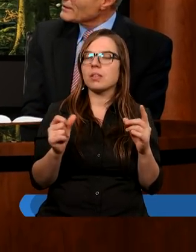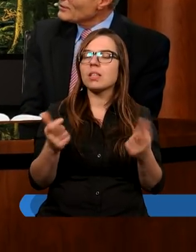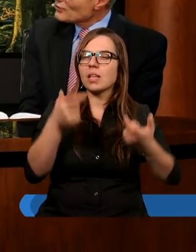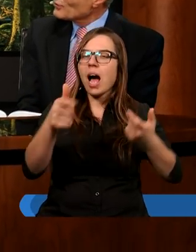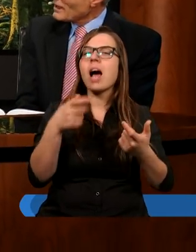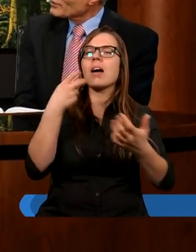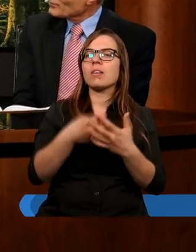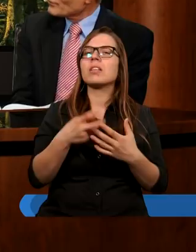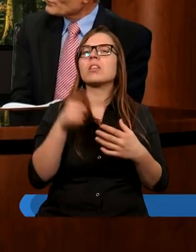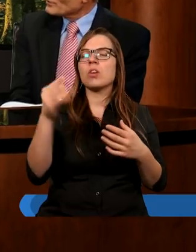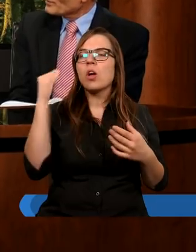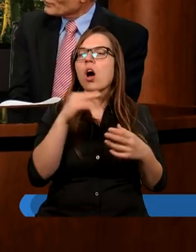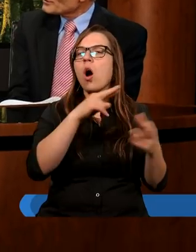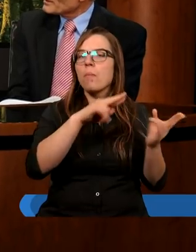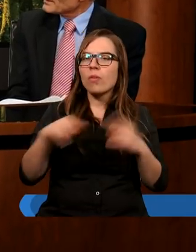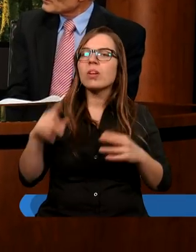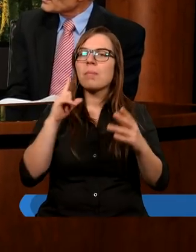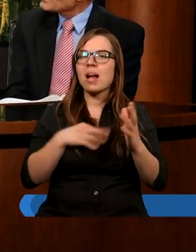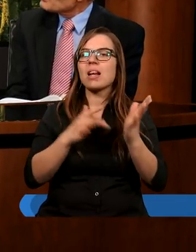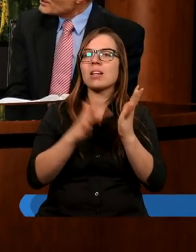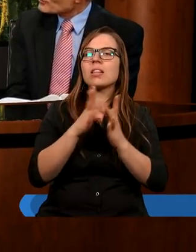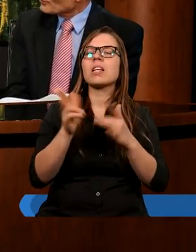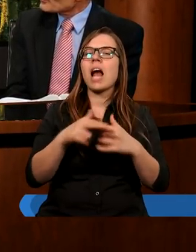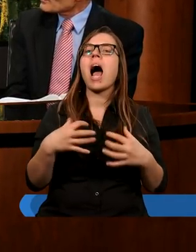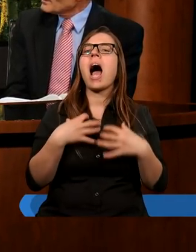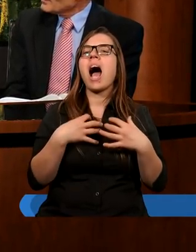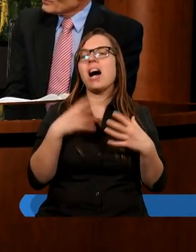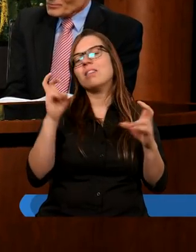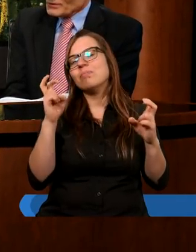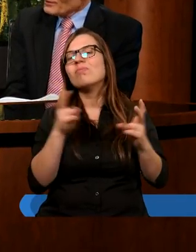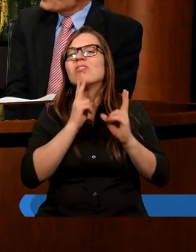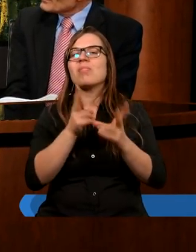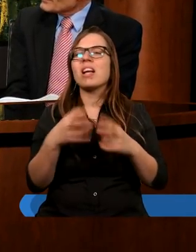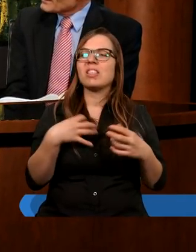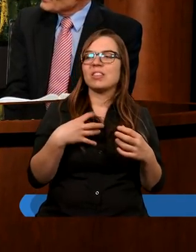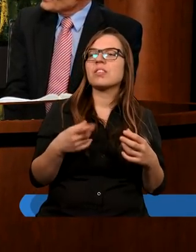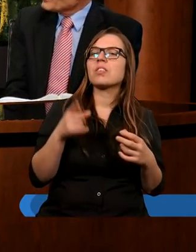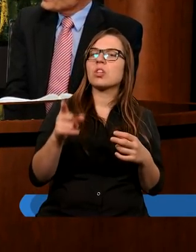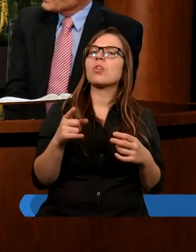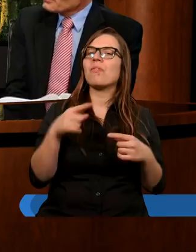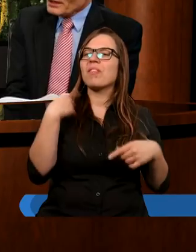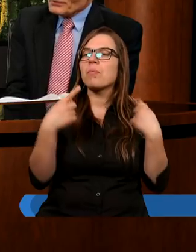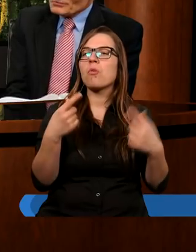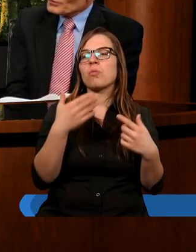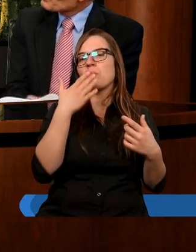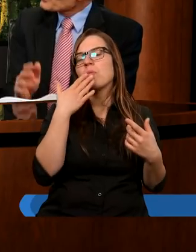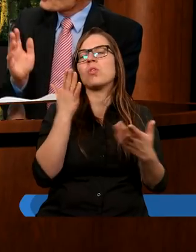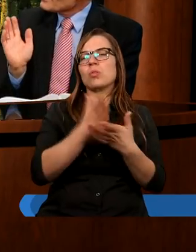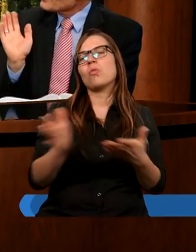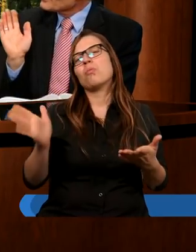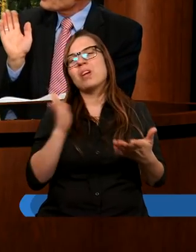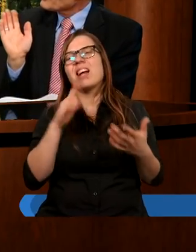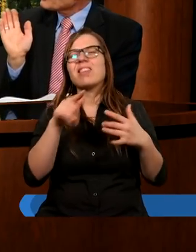ewangeliczną naukę o powrocie Pana Jezusa na śmieszność, bo spotkałem się też z takimi wypowiedziami, a myśmy już